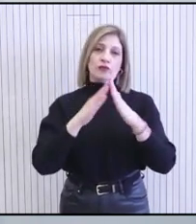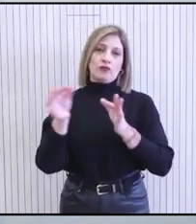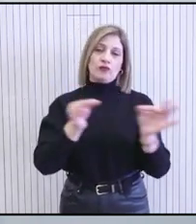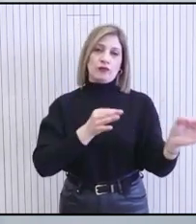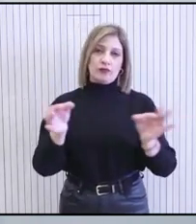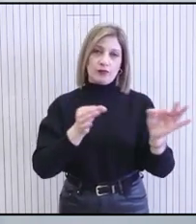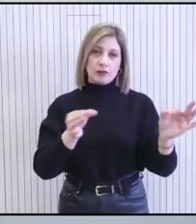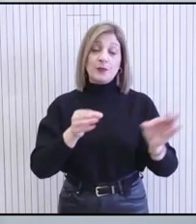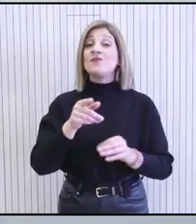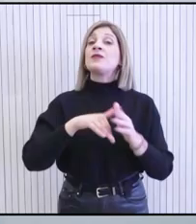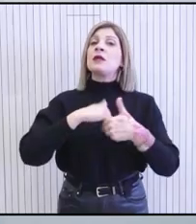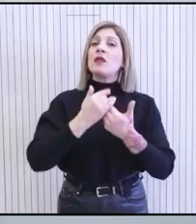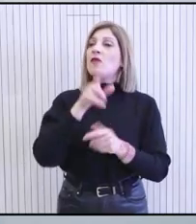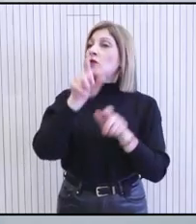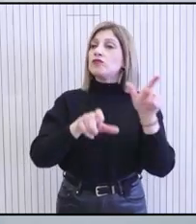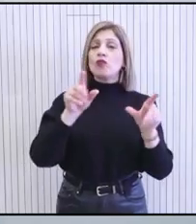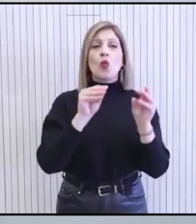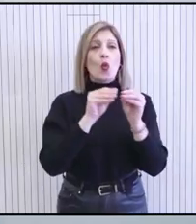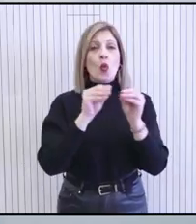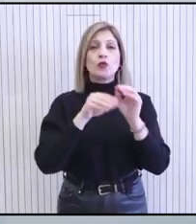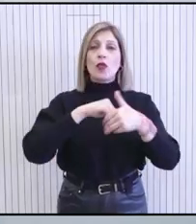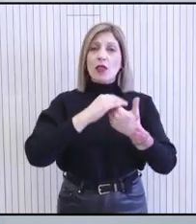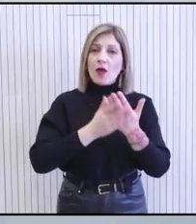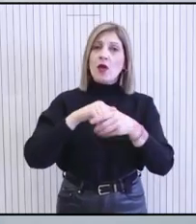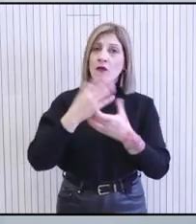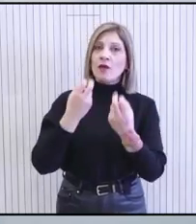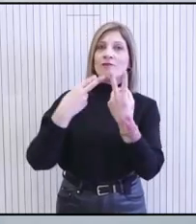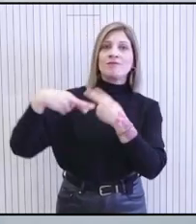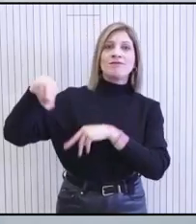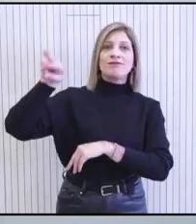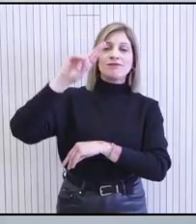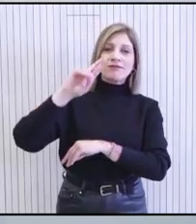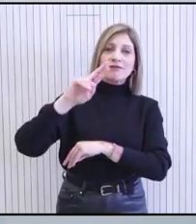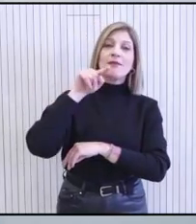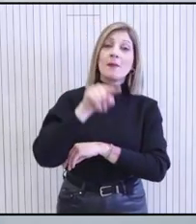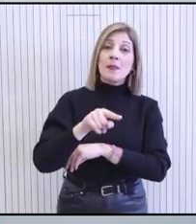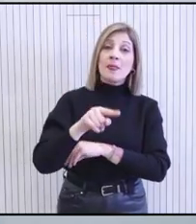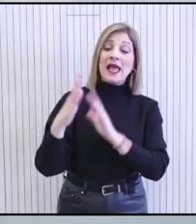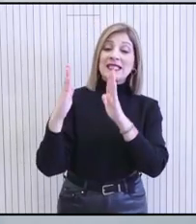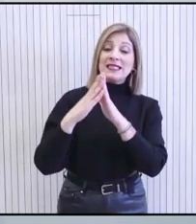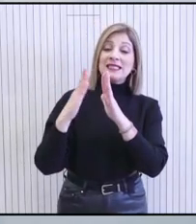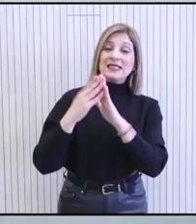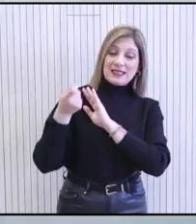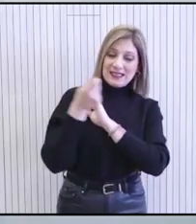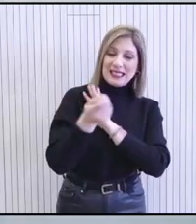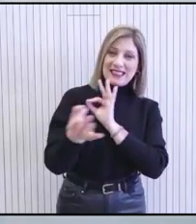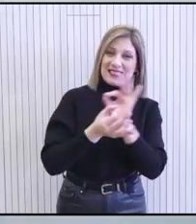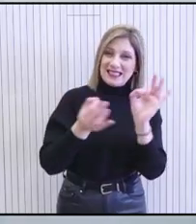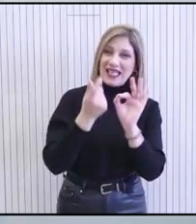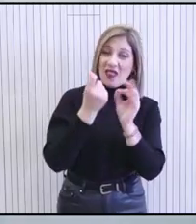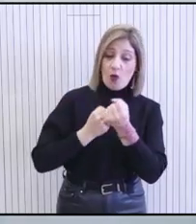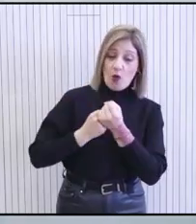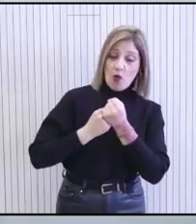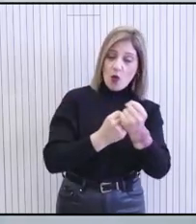κράτους. Το ενδιαφέρον από τους συμπολίτες μας είναι ήδη αυξημένο. Συγκεκριμένα, για το στεγαστικό σχέδιο παραχώρησης οικονομικής